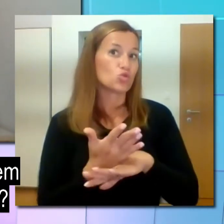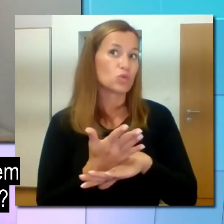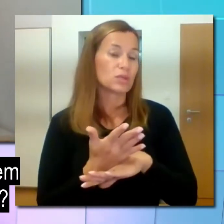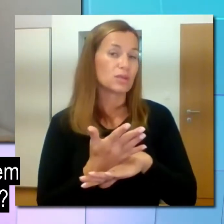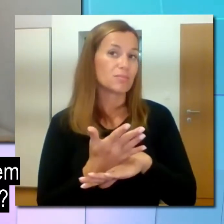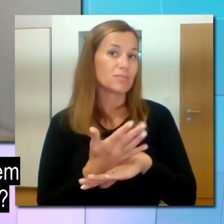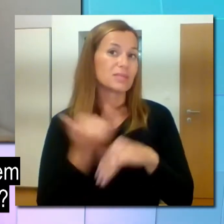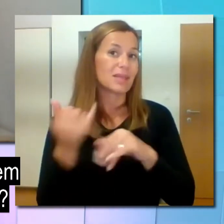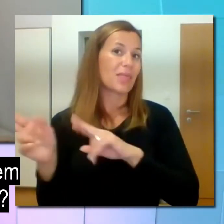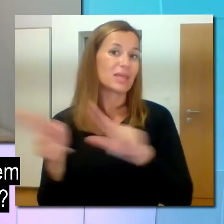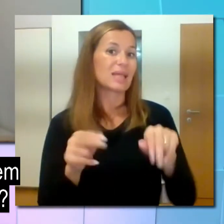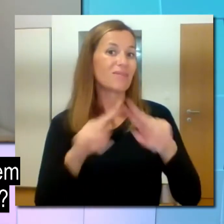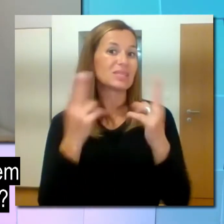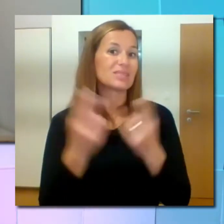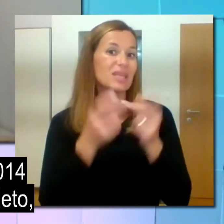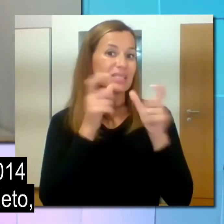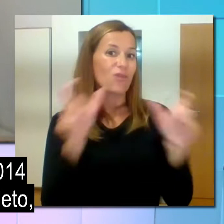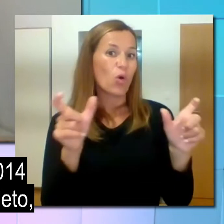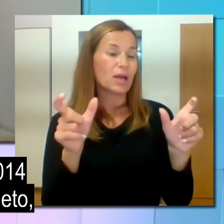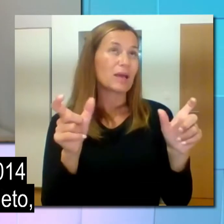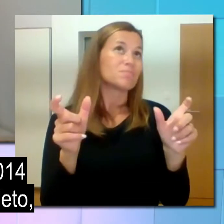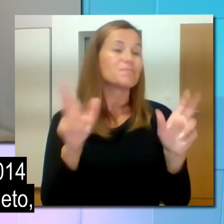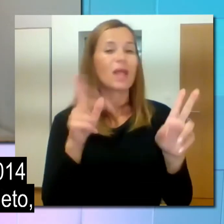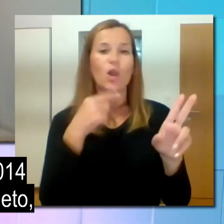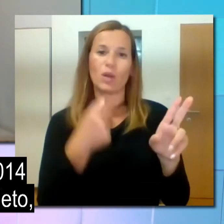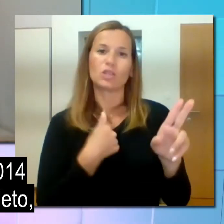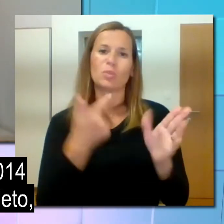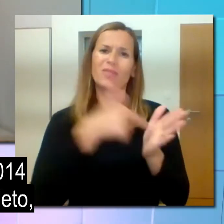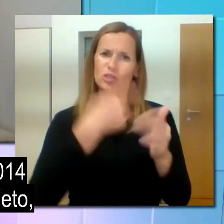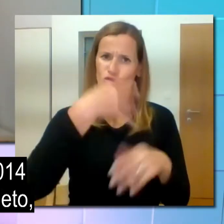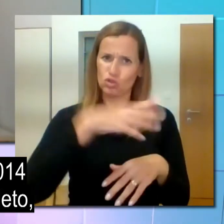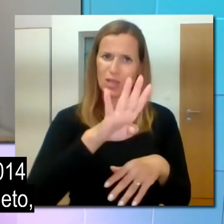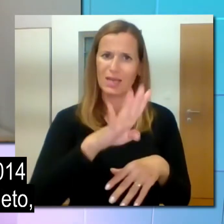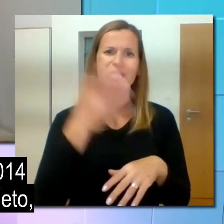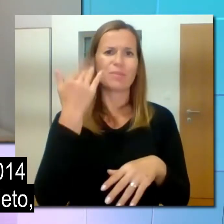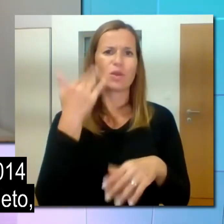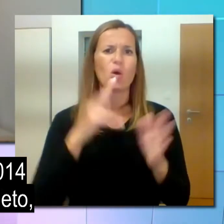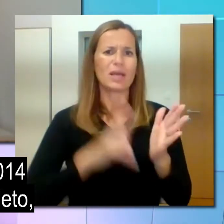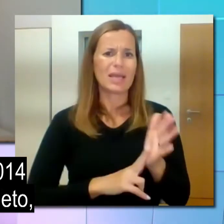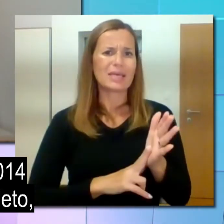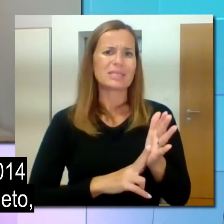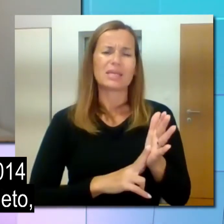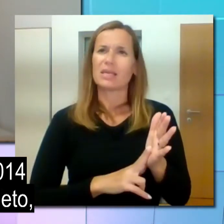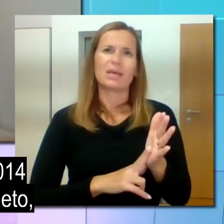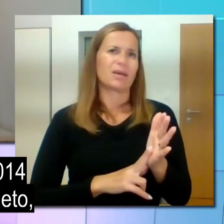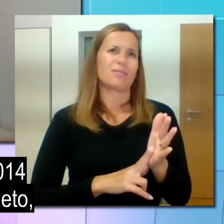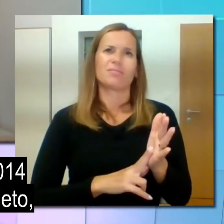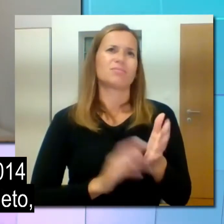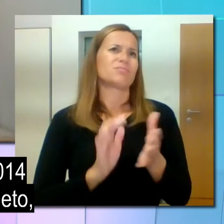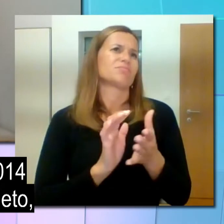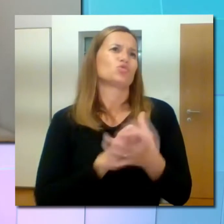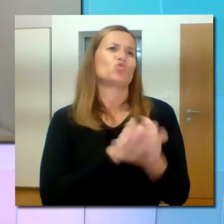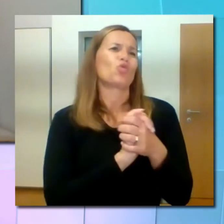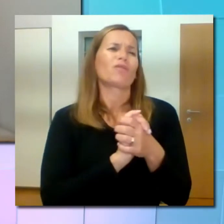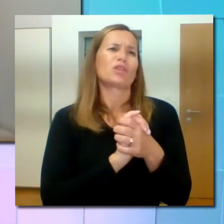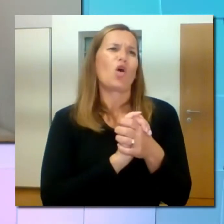ko sem se vrnila v svet zvoka, lahko rečem, da leta 2014 je bilo res tisto magično